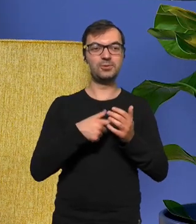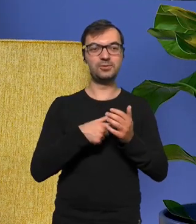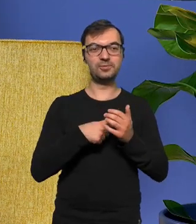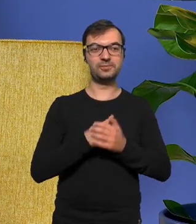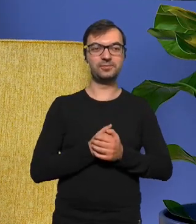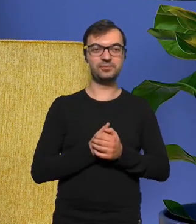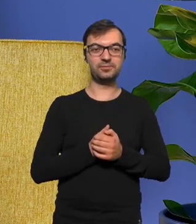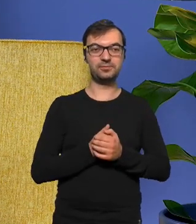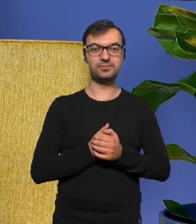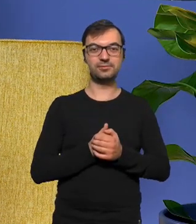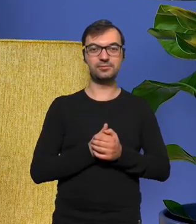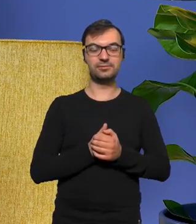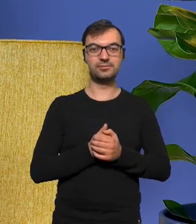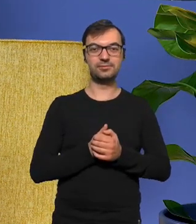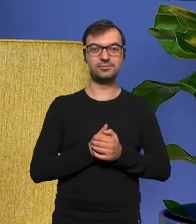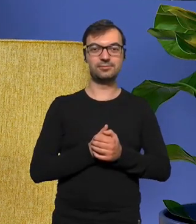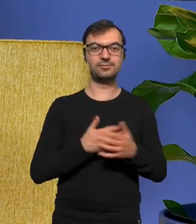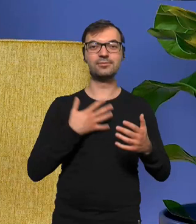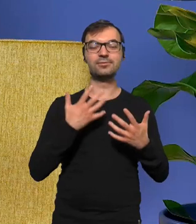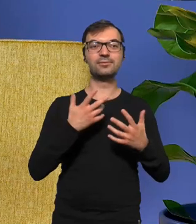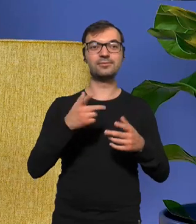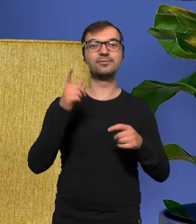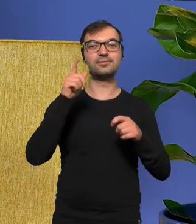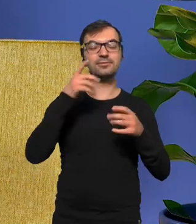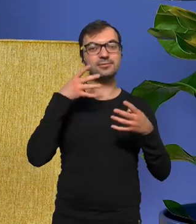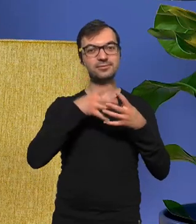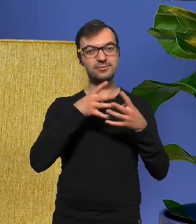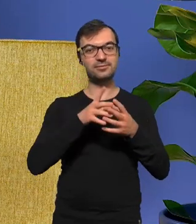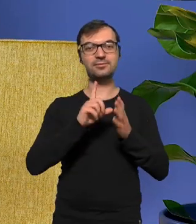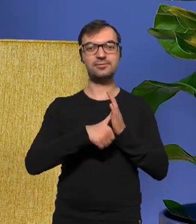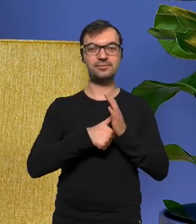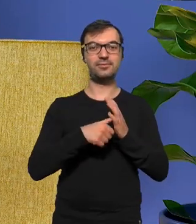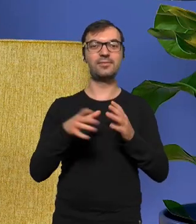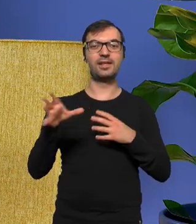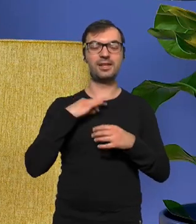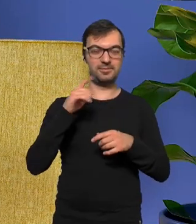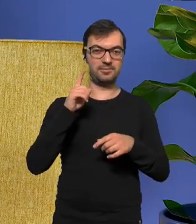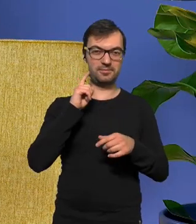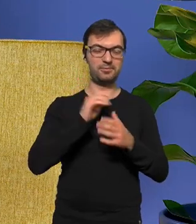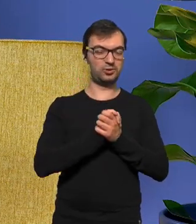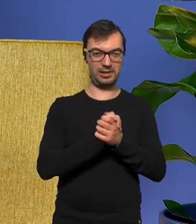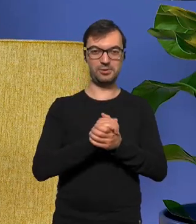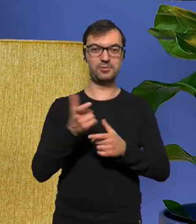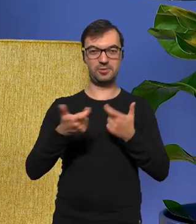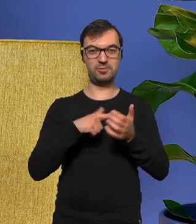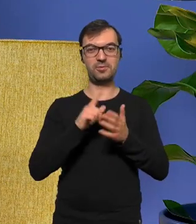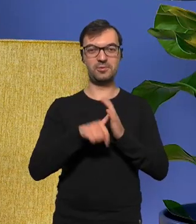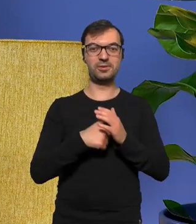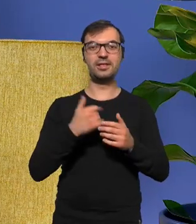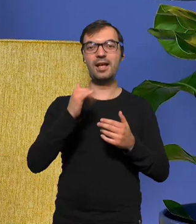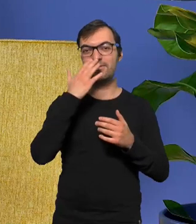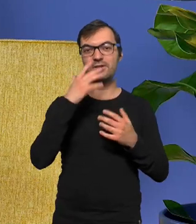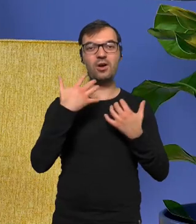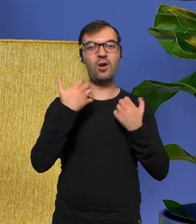ciekawe słowo tego albumu, który popełniłem razem z przyjaciółmi no z